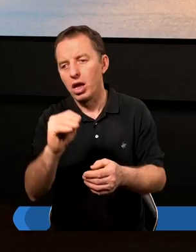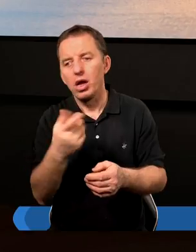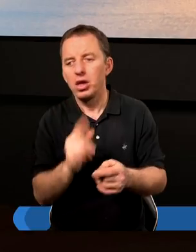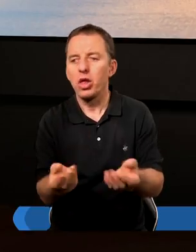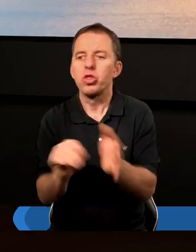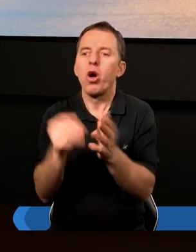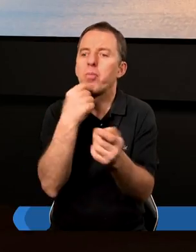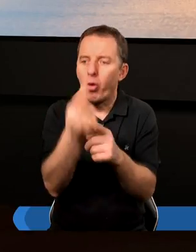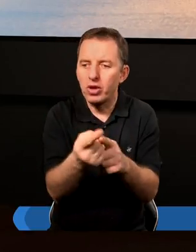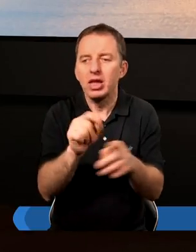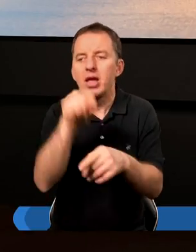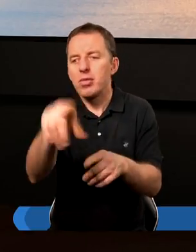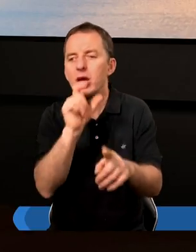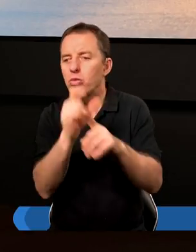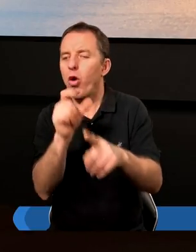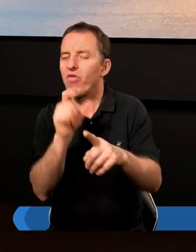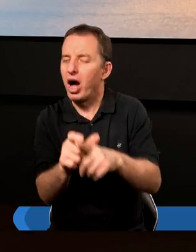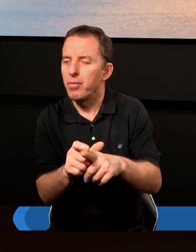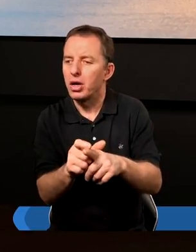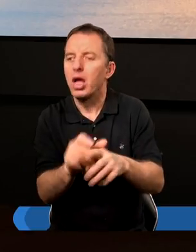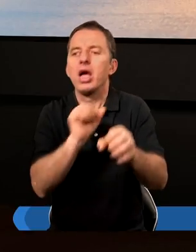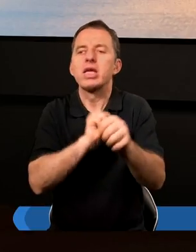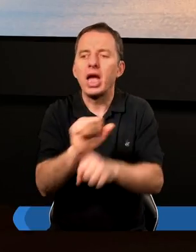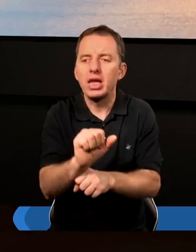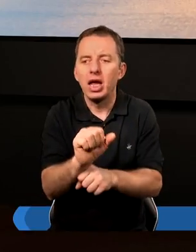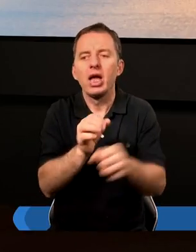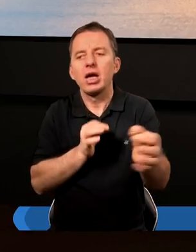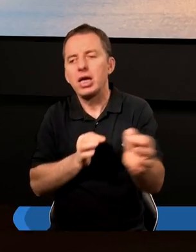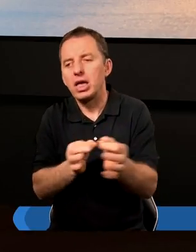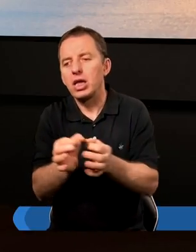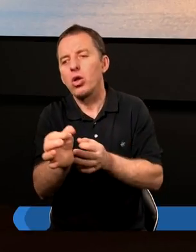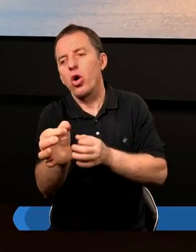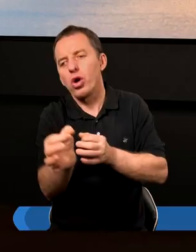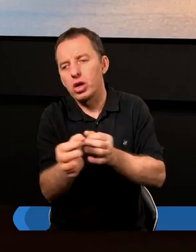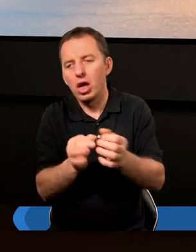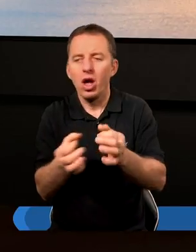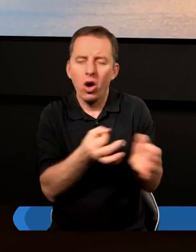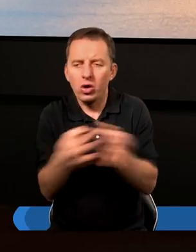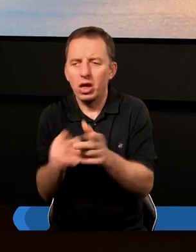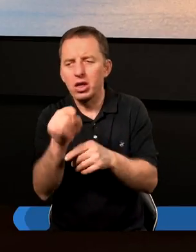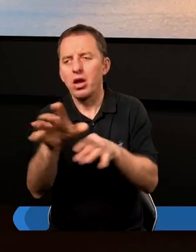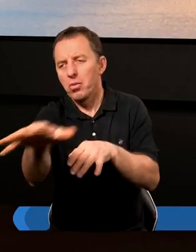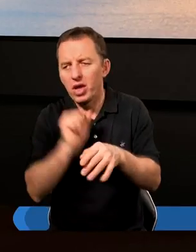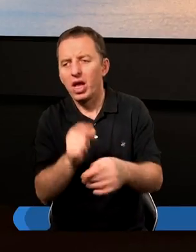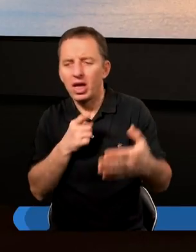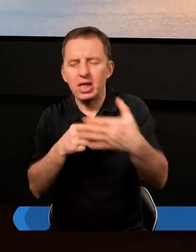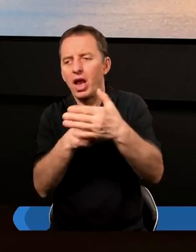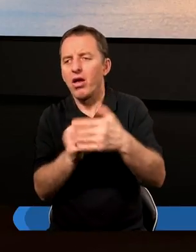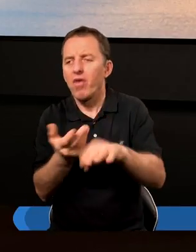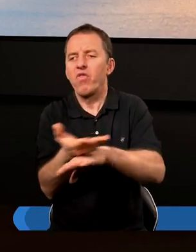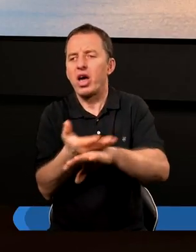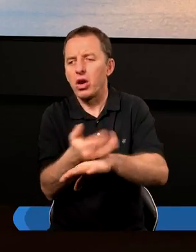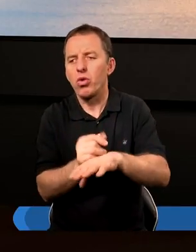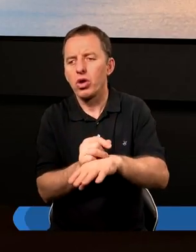I nie dopowiedziałem, że zaraz za tymi słowami jest historia, która od razu gdzieś tam bierze na celownik faryzeuszy,